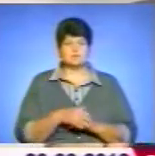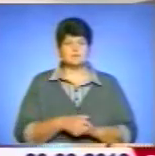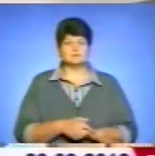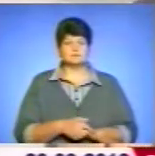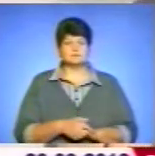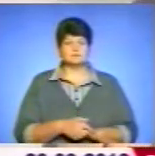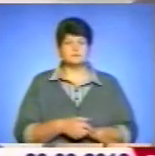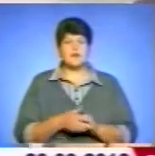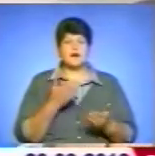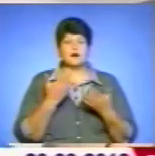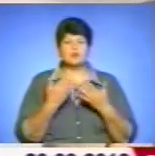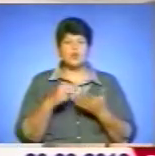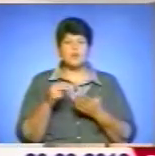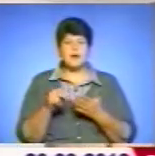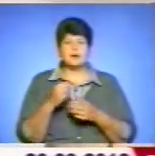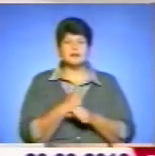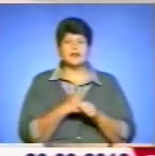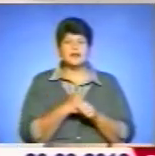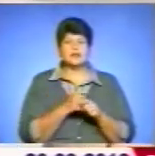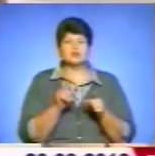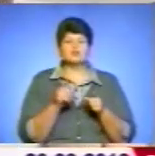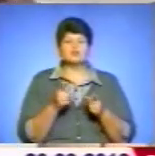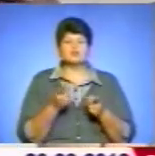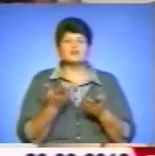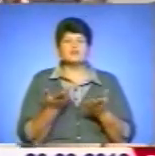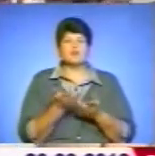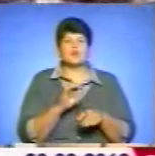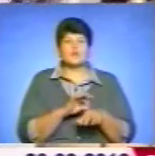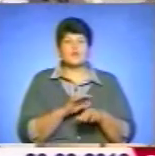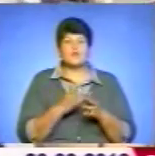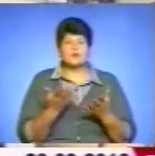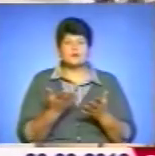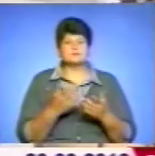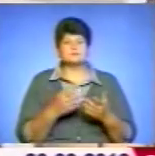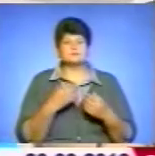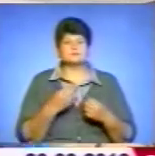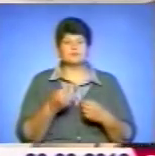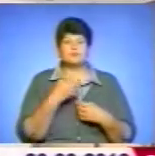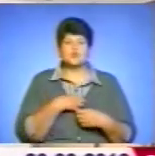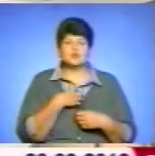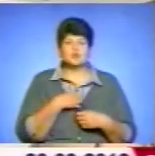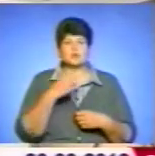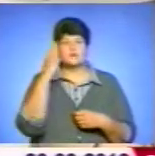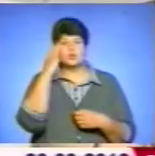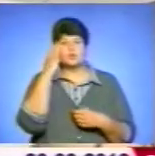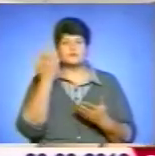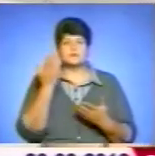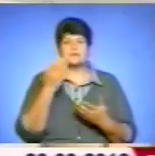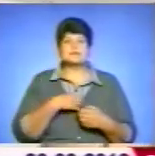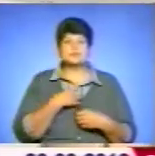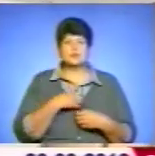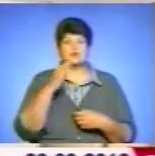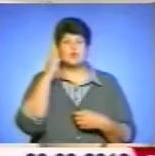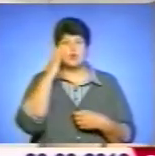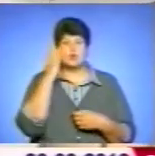А якщо купляєте ліки, то від чого? Тобто, з якої групи? За студні, від голови? Можете сказати? І за студні,